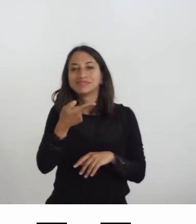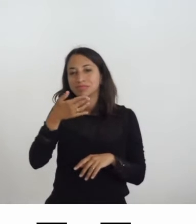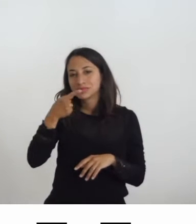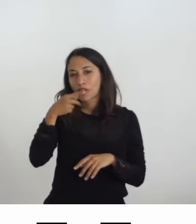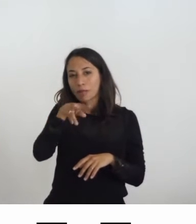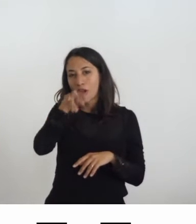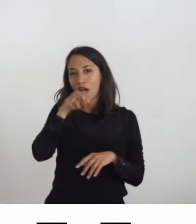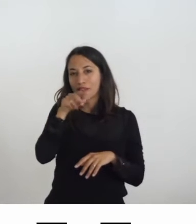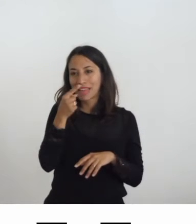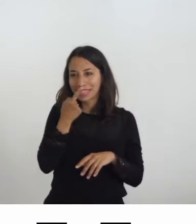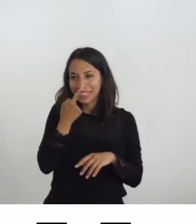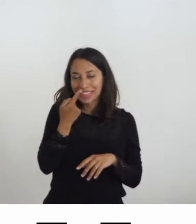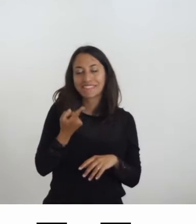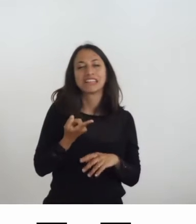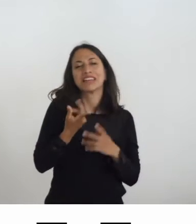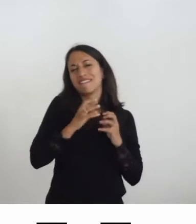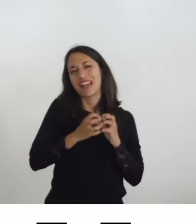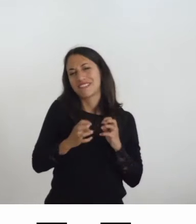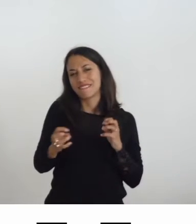gustativi e così via.